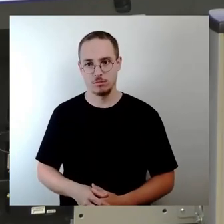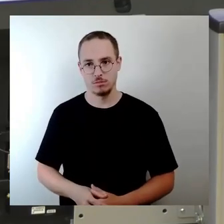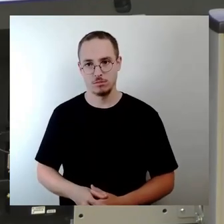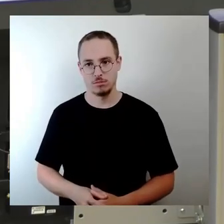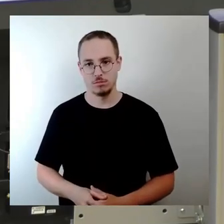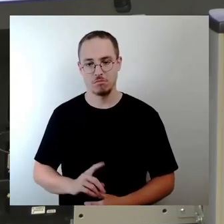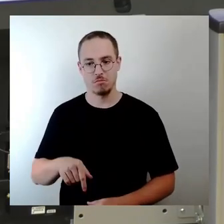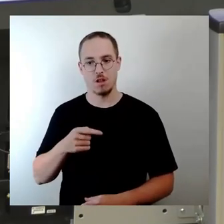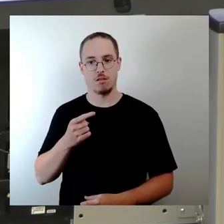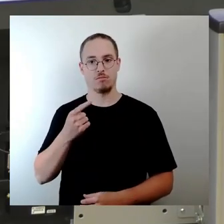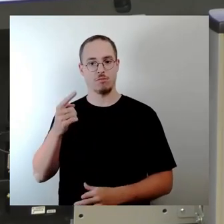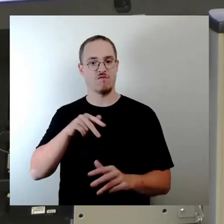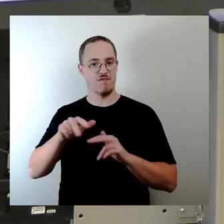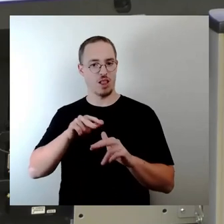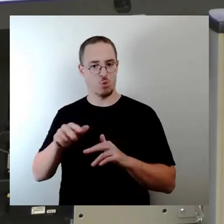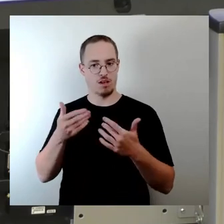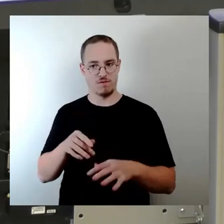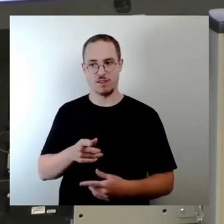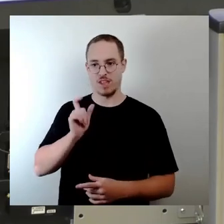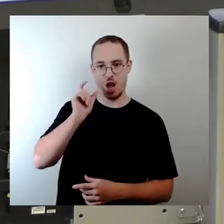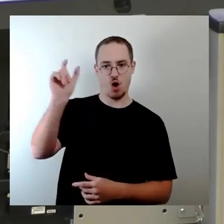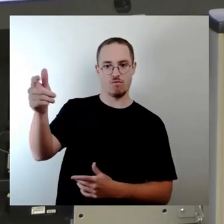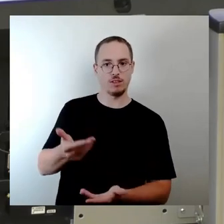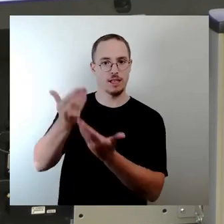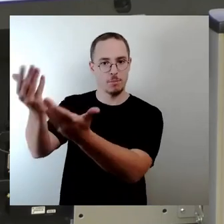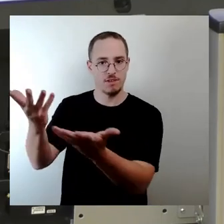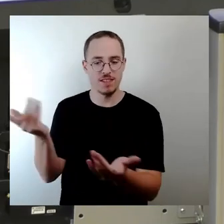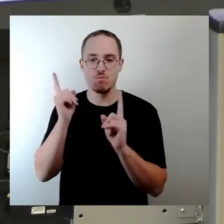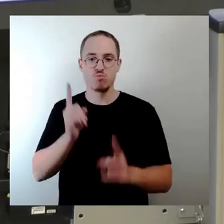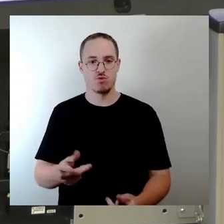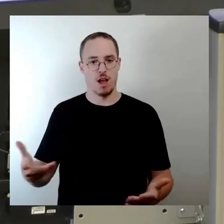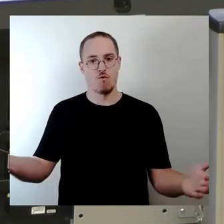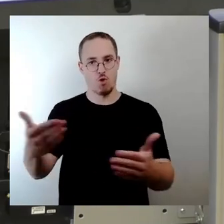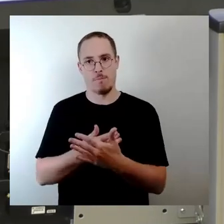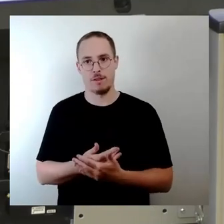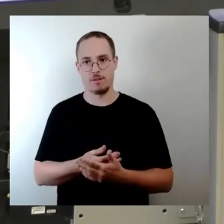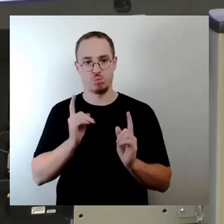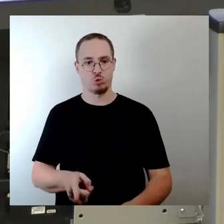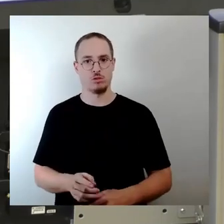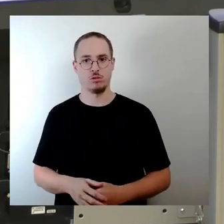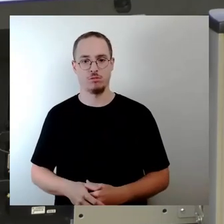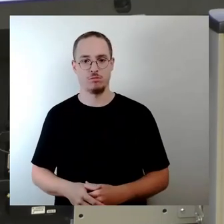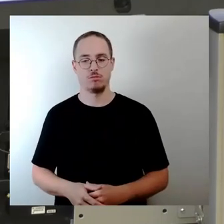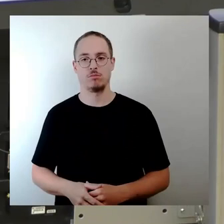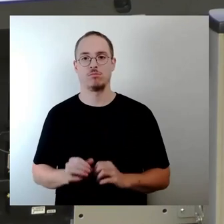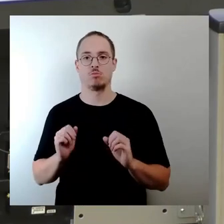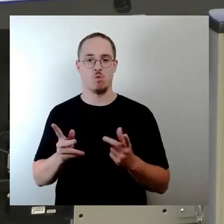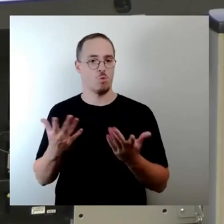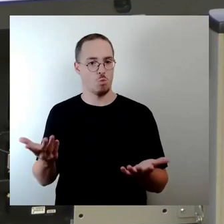und die Eröffnung wurde untersagt. Diesen Zustand haben wir bis heute und dazu wird die CDU-Fraktion ja gleich noch ihren